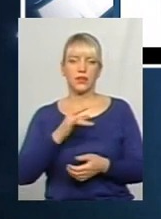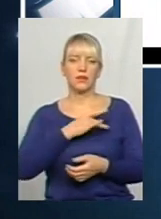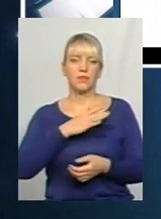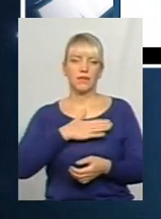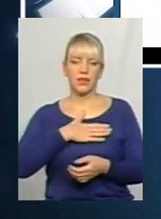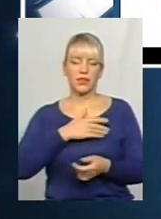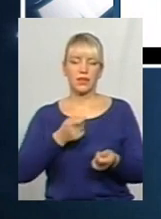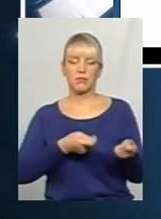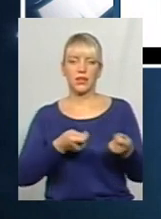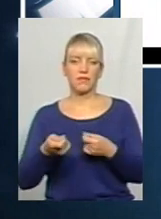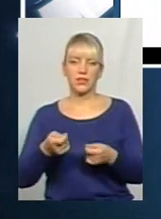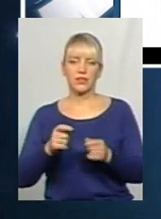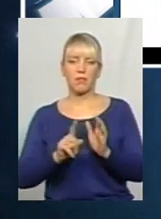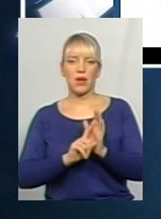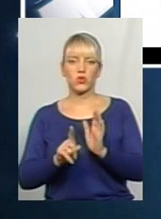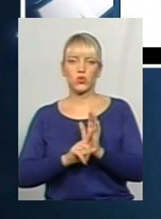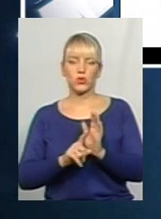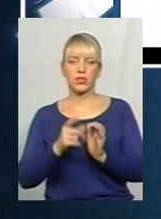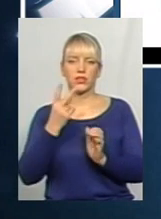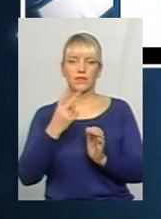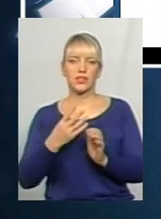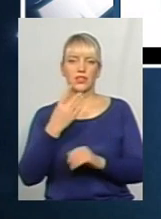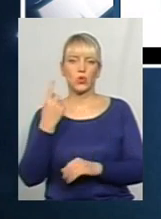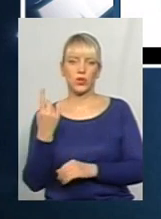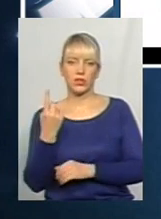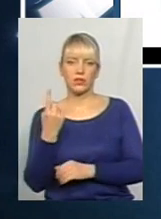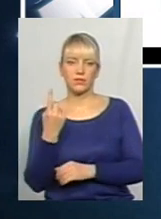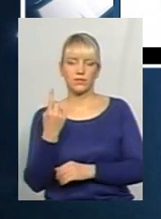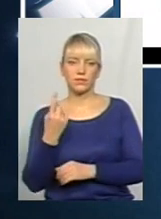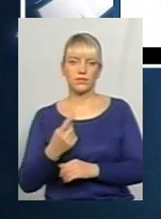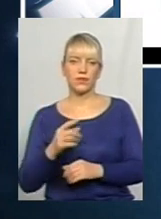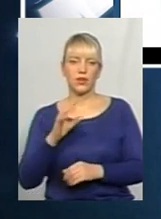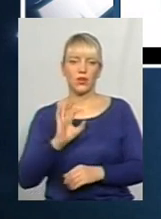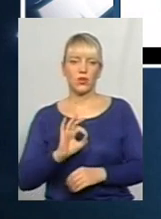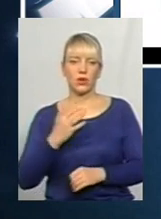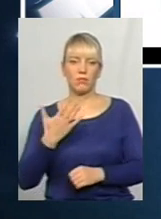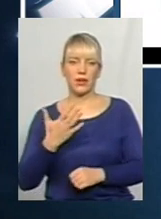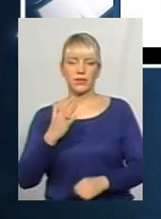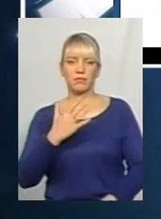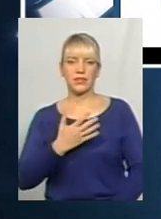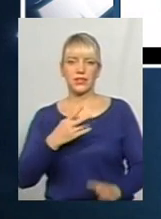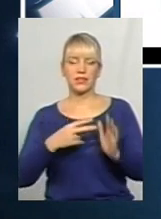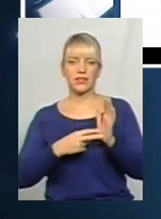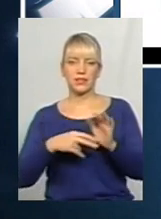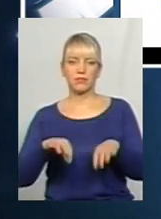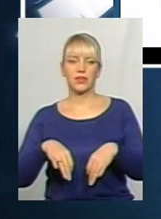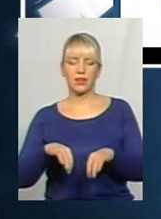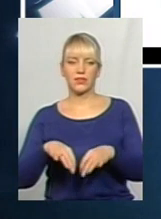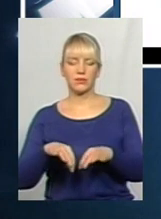перевізнику маршруту 21-05-57 транспорт.